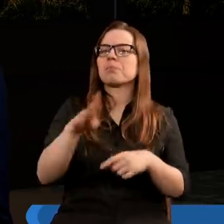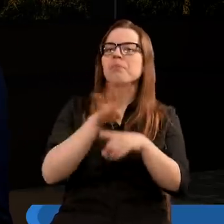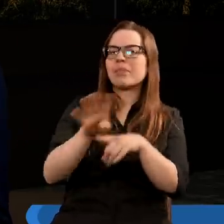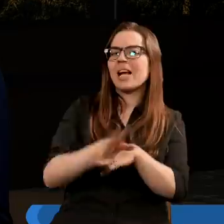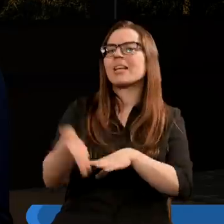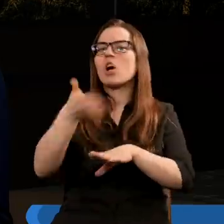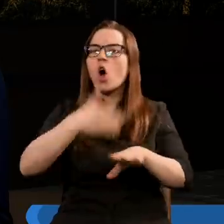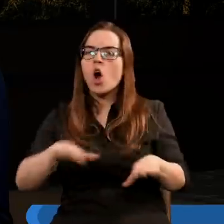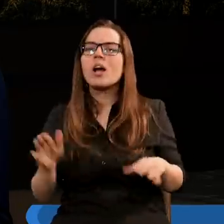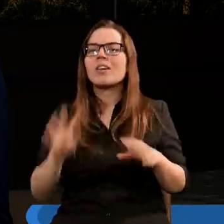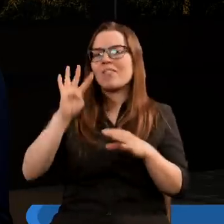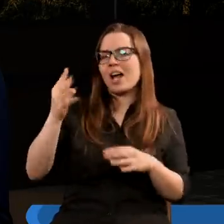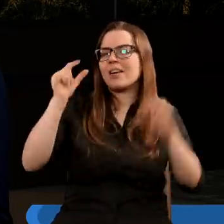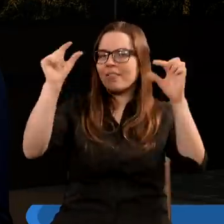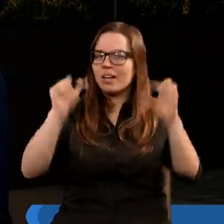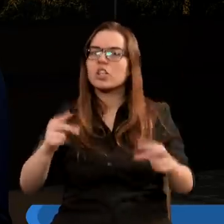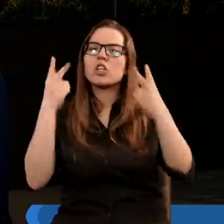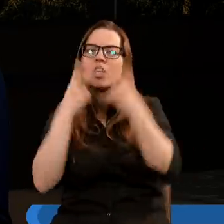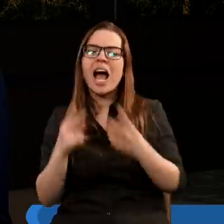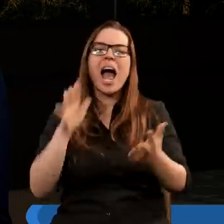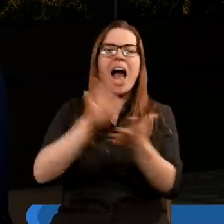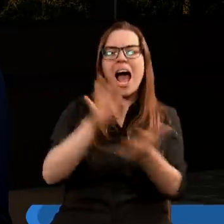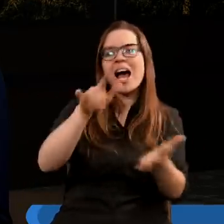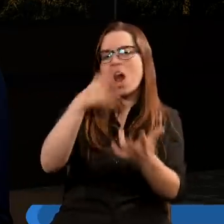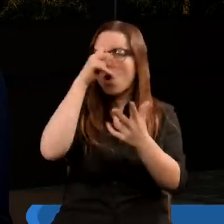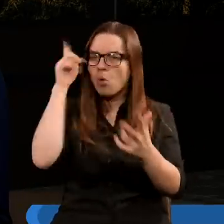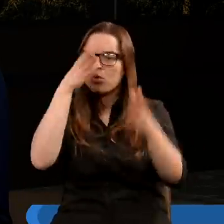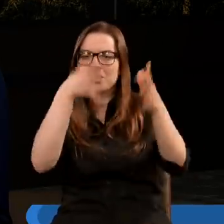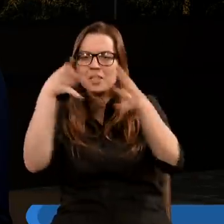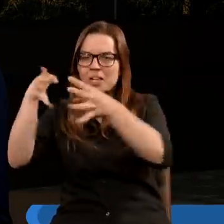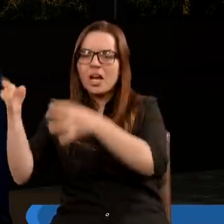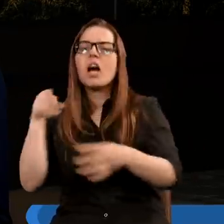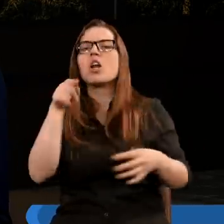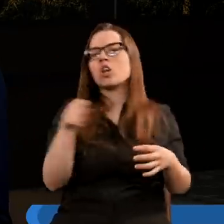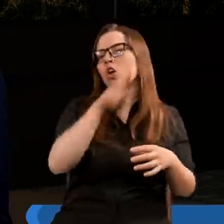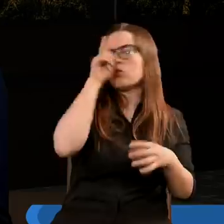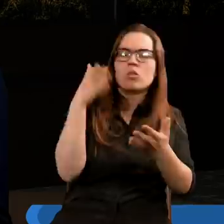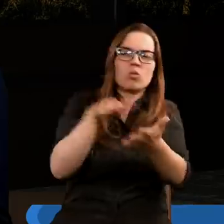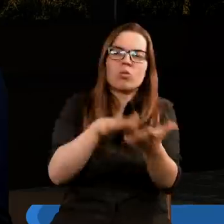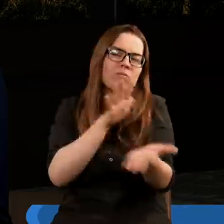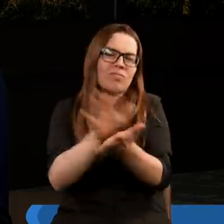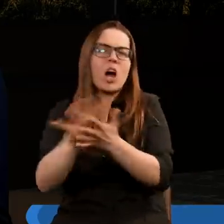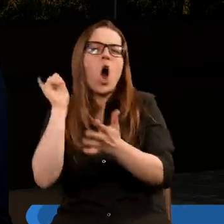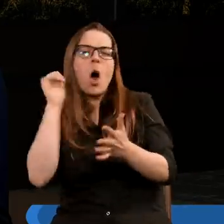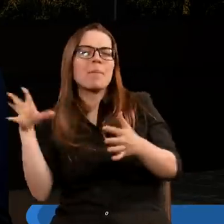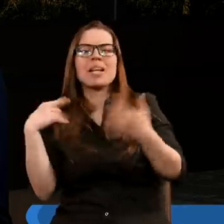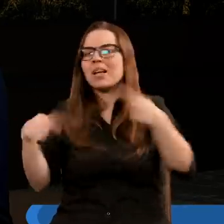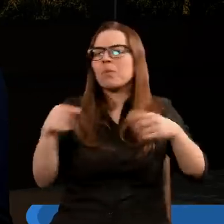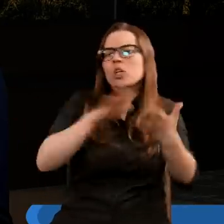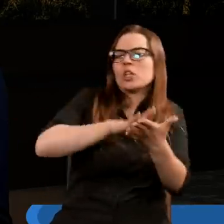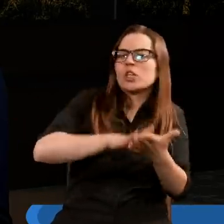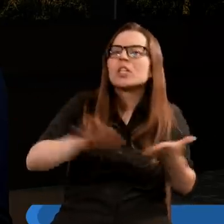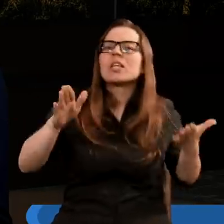rozdziale, w czwartym wersecie, czytamy charakterystykę tych ludzi. Są to ci, którzy się nie skalali z kobietami, są bowiem czyści,